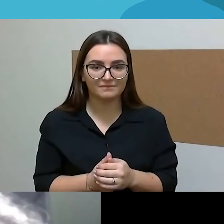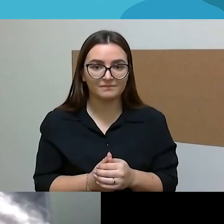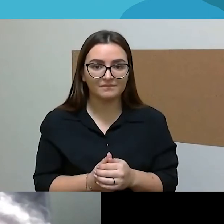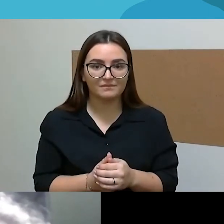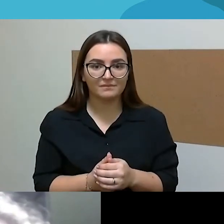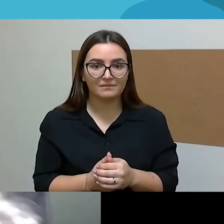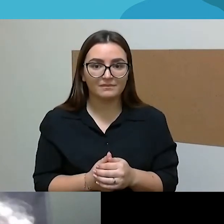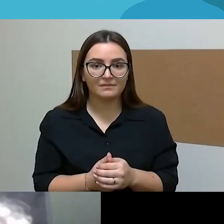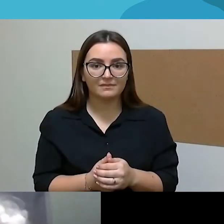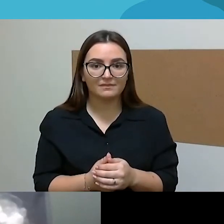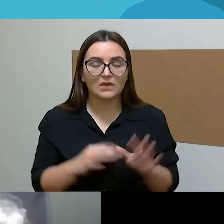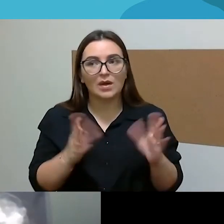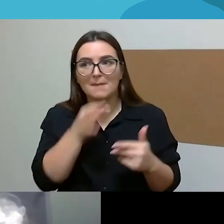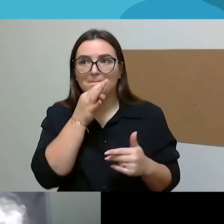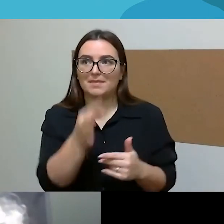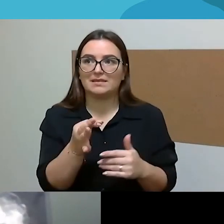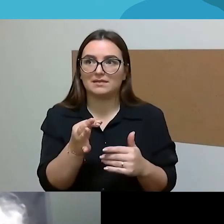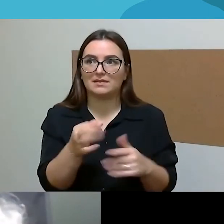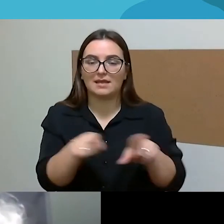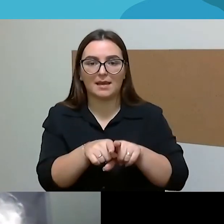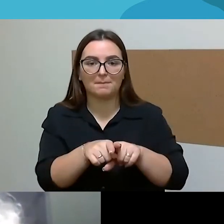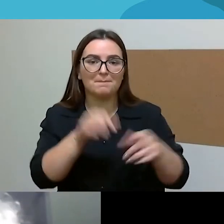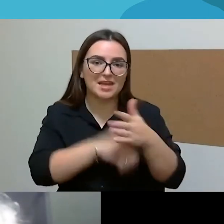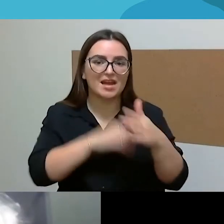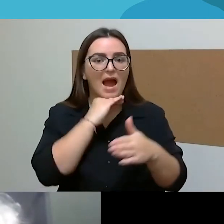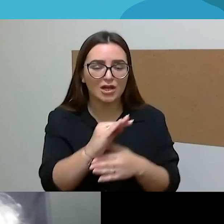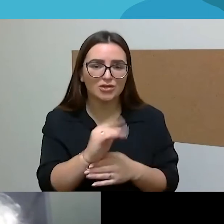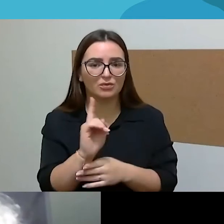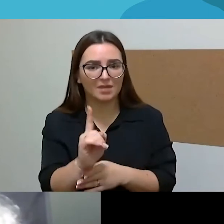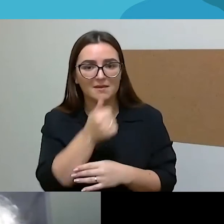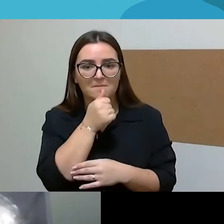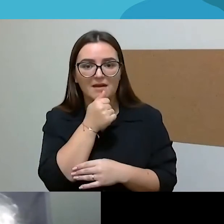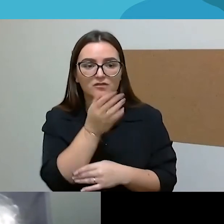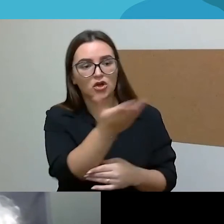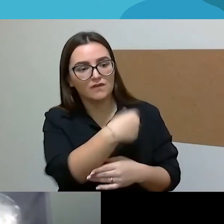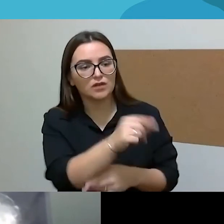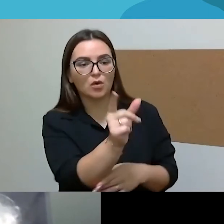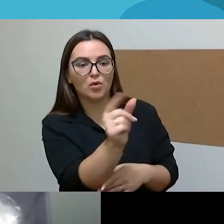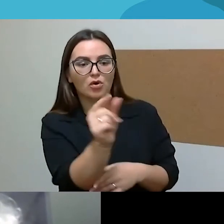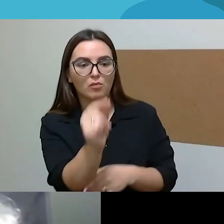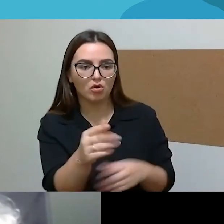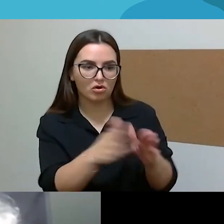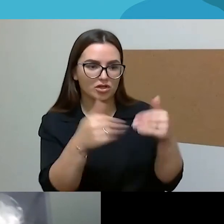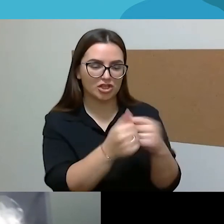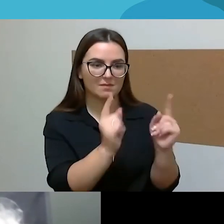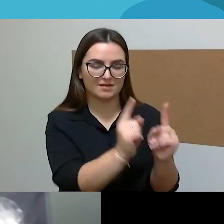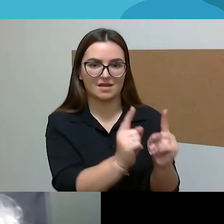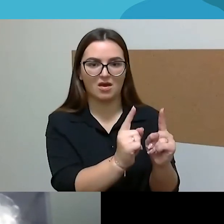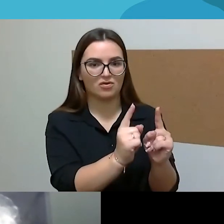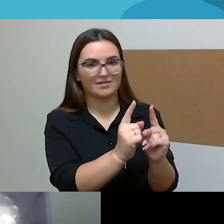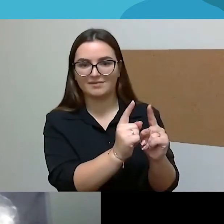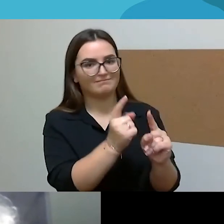išdarės tas ir pateisina, nu, ne tai, kad pateisina, bet paaiškina, kodėl ne visoms poroms pavyksta tą ryšį išsaugoti iki galo. Tai čia yra